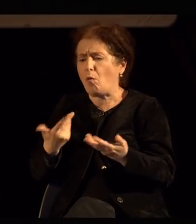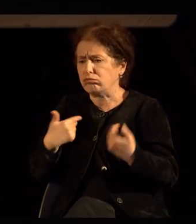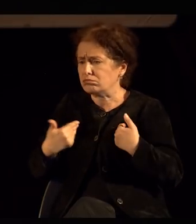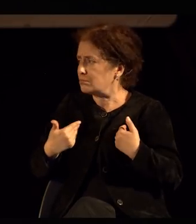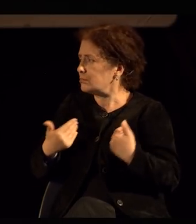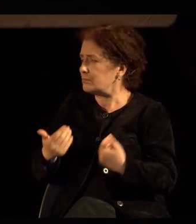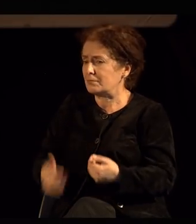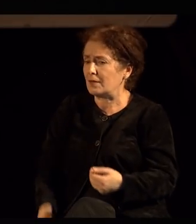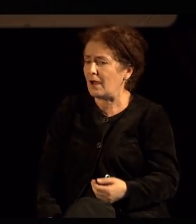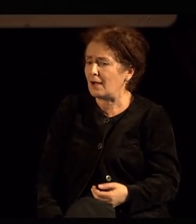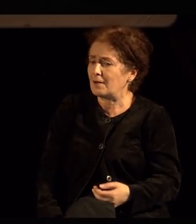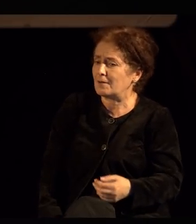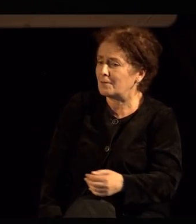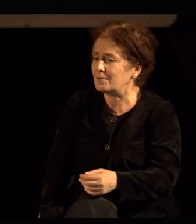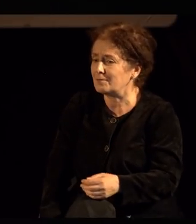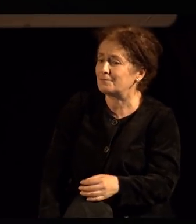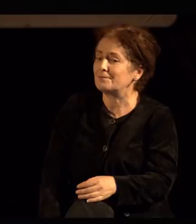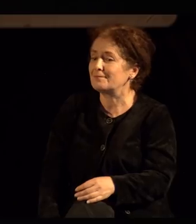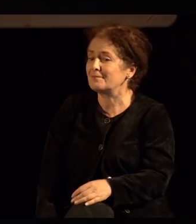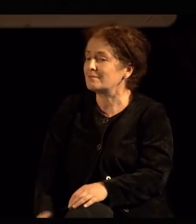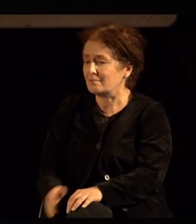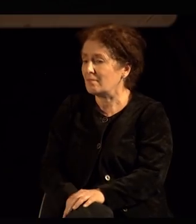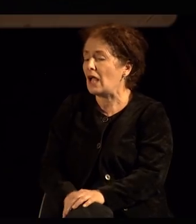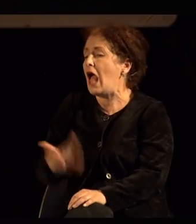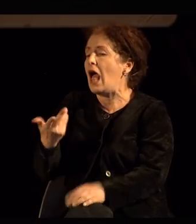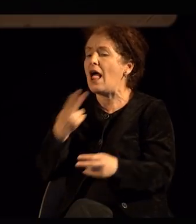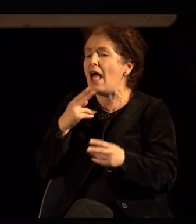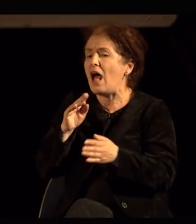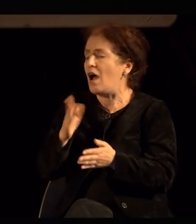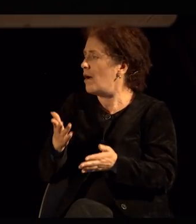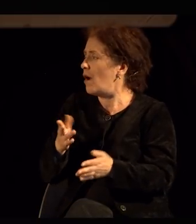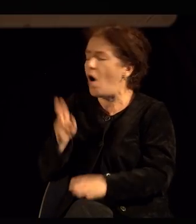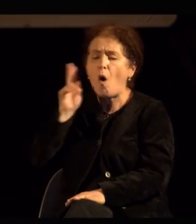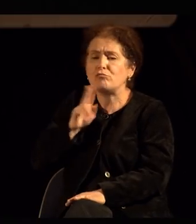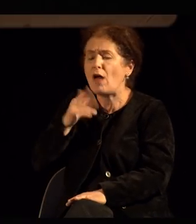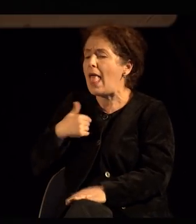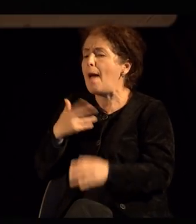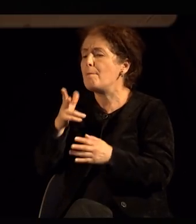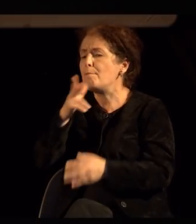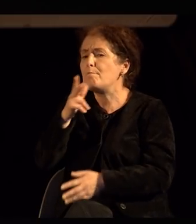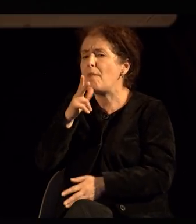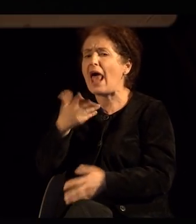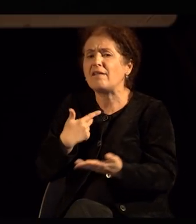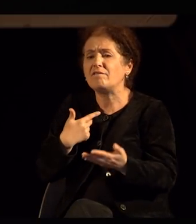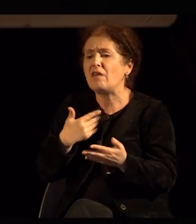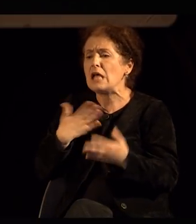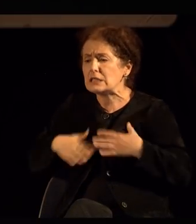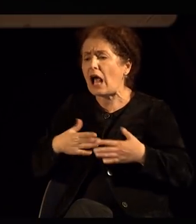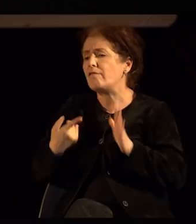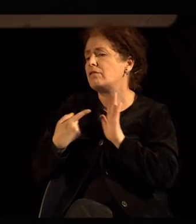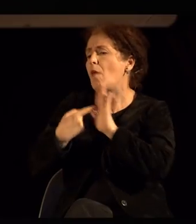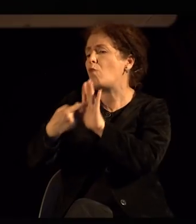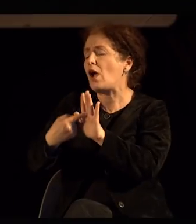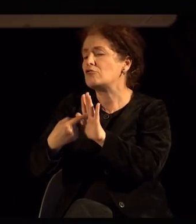или за себе или од другите. Едноставно барам начин да се изразам